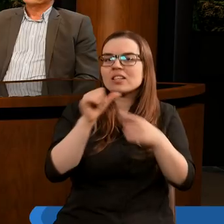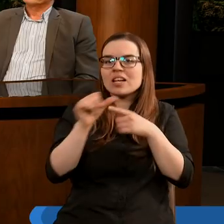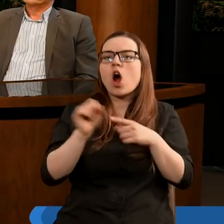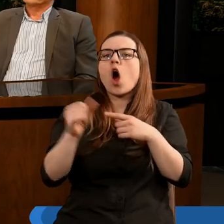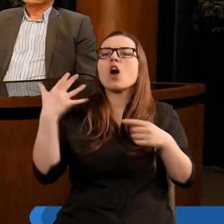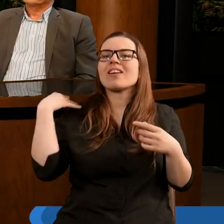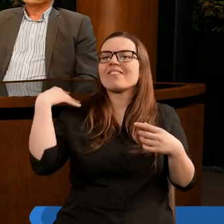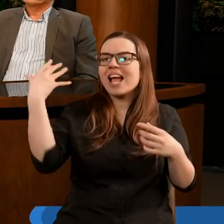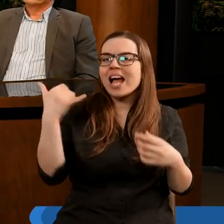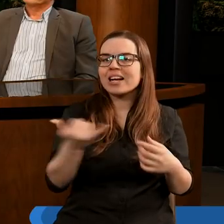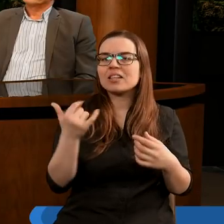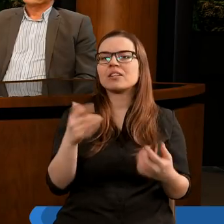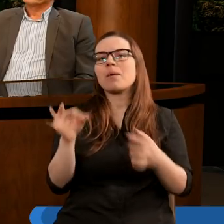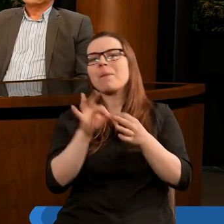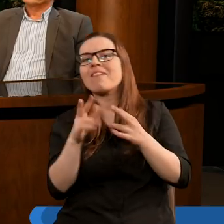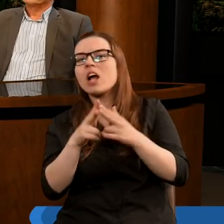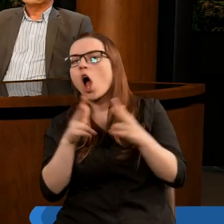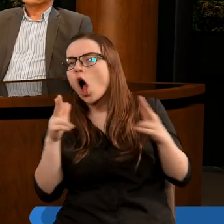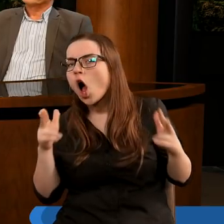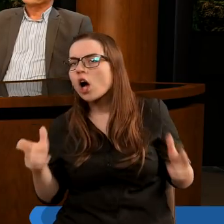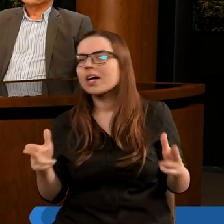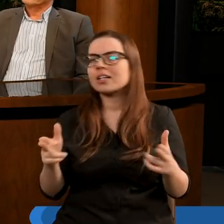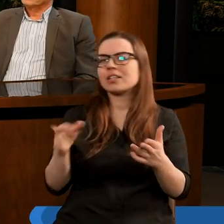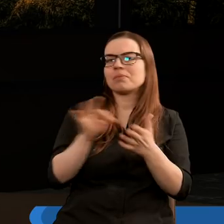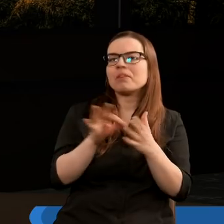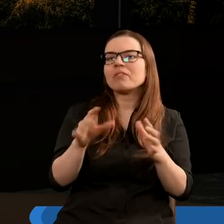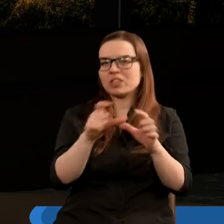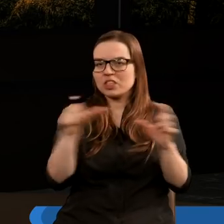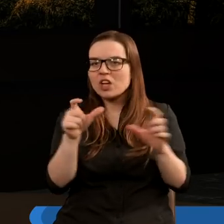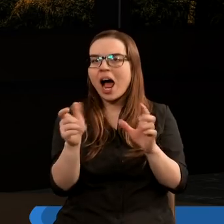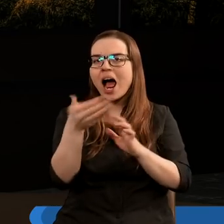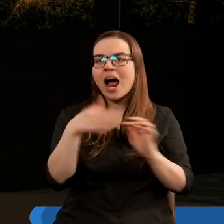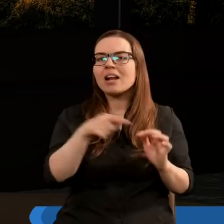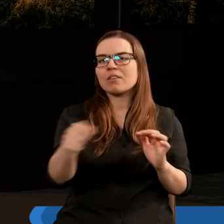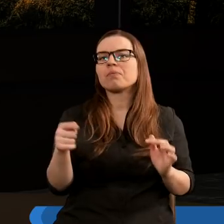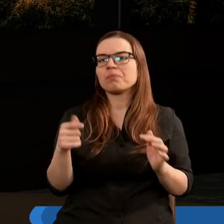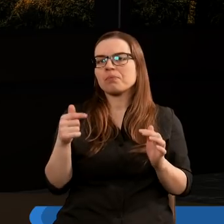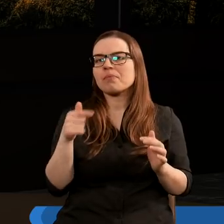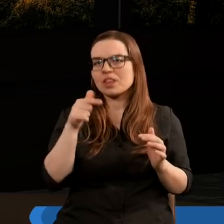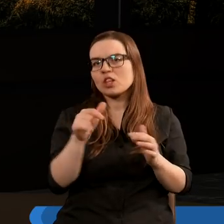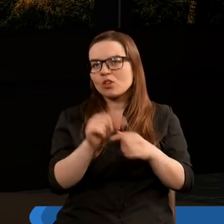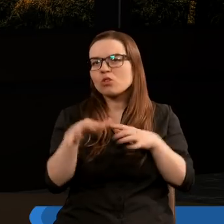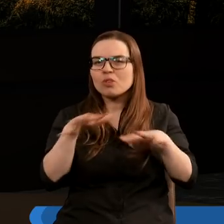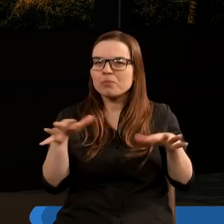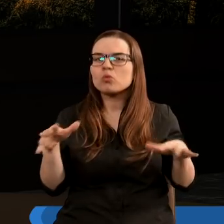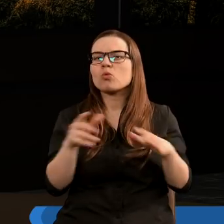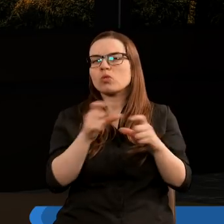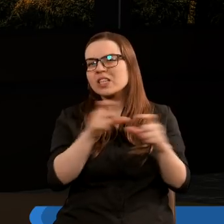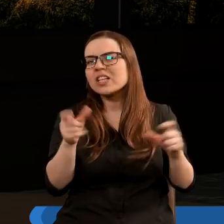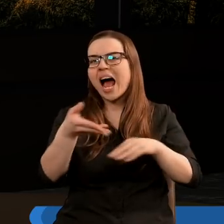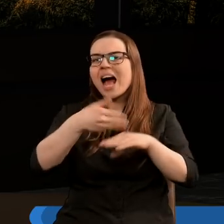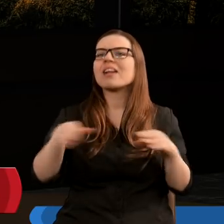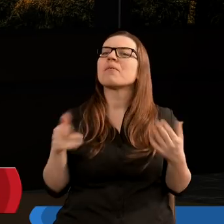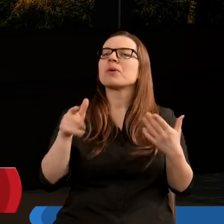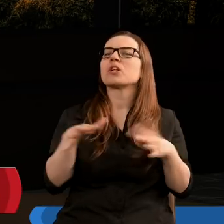się od słowa wiek. Wiek, czyli pewien okres, pewien wycinek czasu. Jest to duży wycinek, spory wycinek,